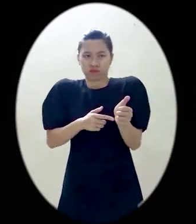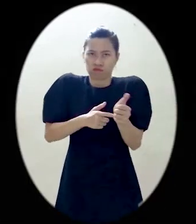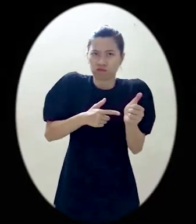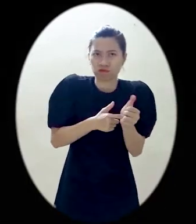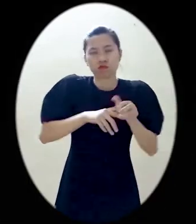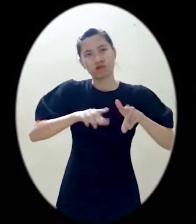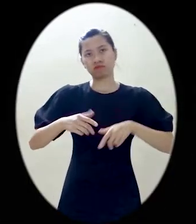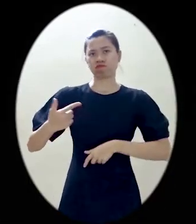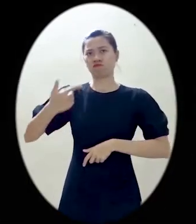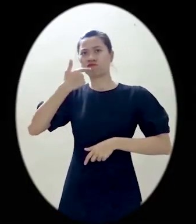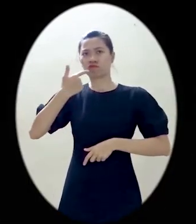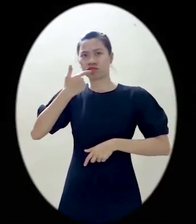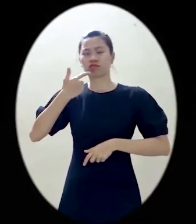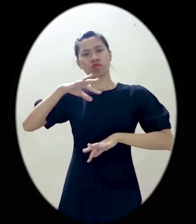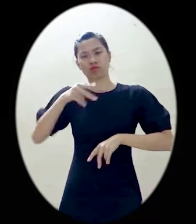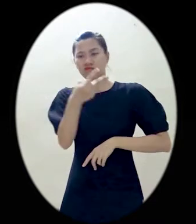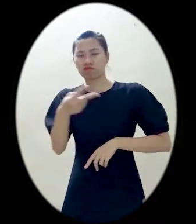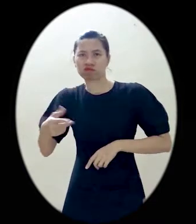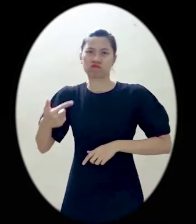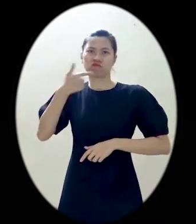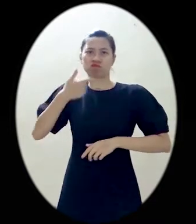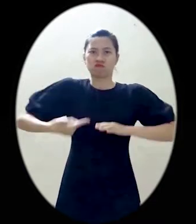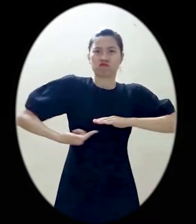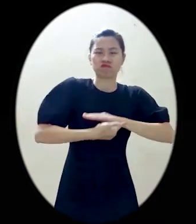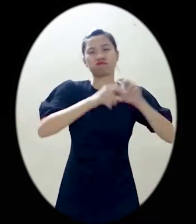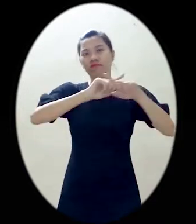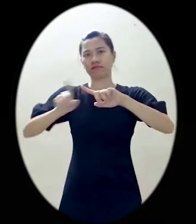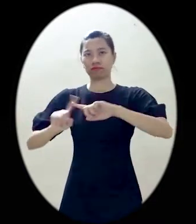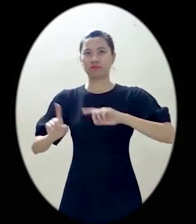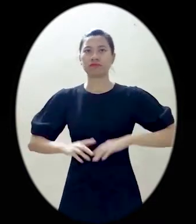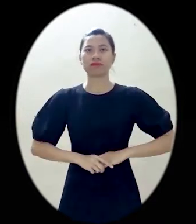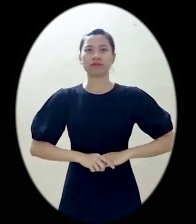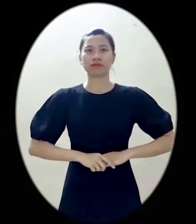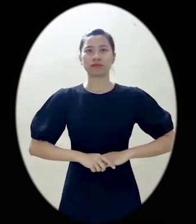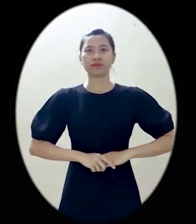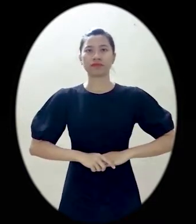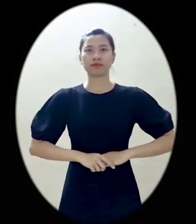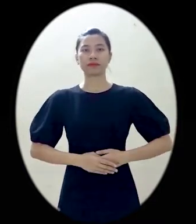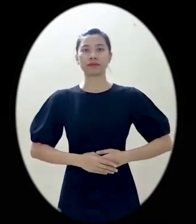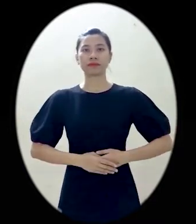hoặc hậu môn hay miệng của nạn nhân bằng dương vật, tay hoặc vật thể khác